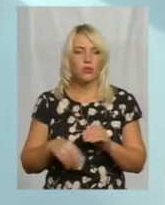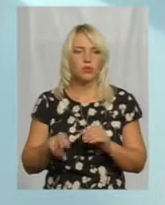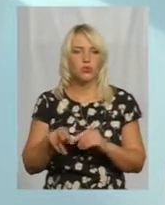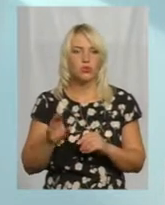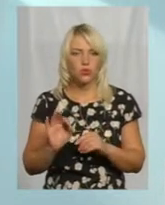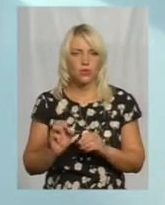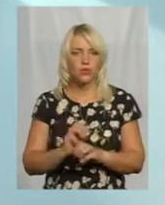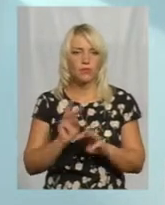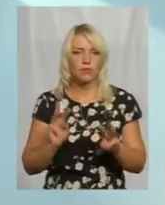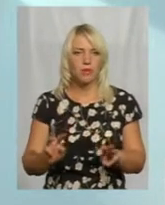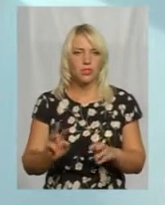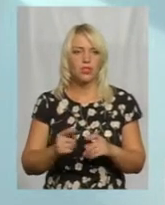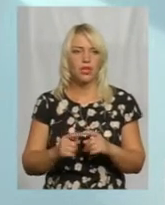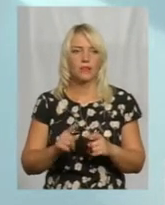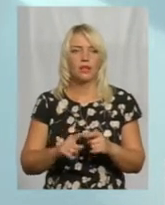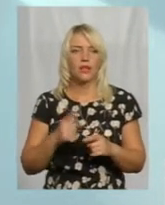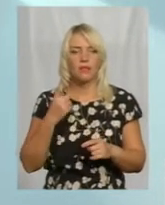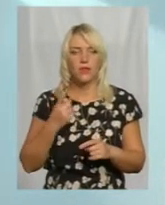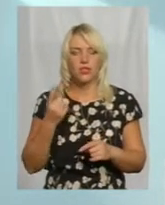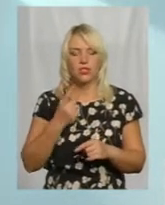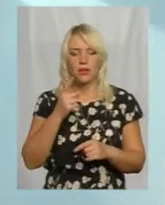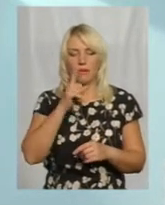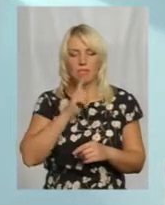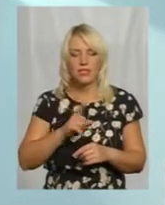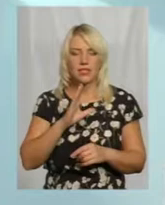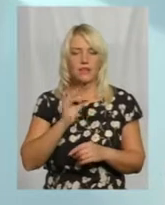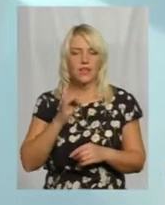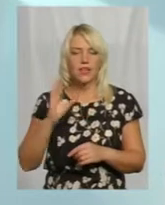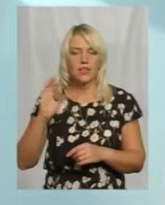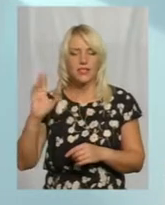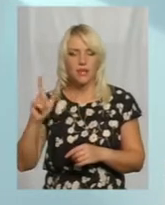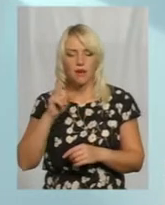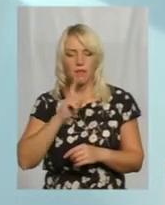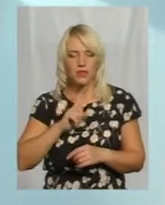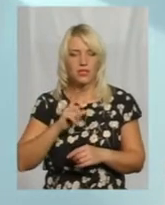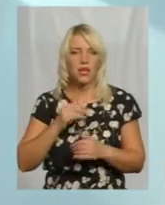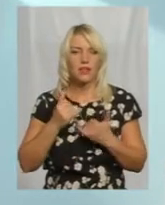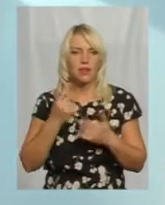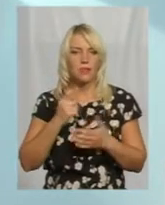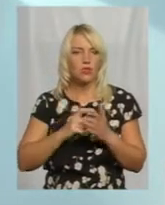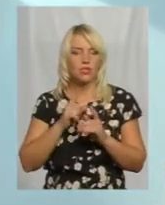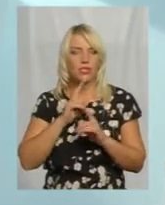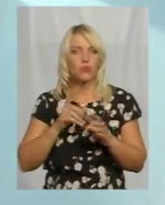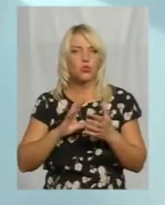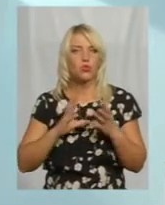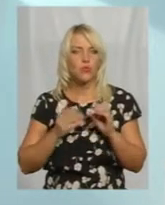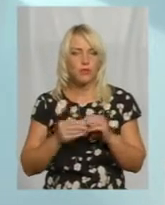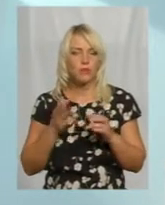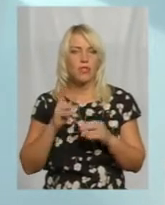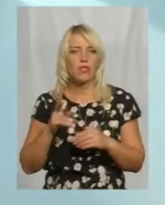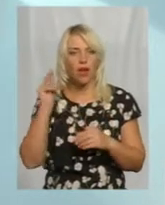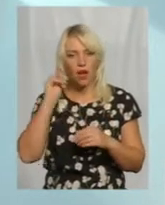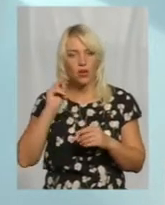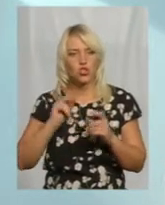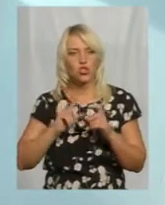забезпечення, ось перший місяць, вересень місяць для першого класу не буде зовсім. Тому що я школяр,